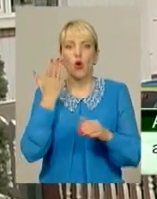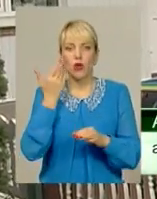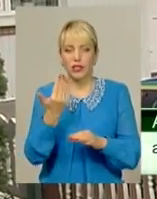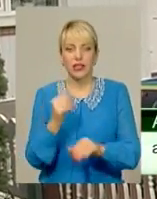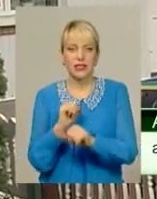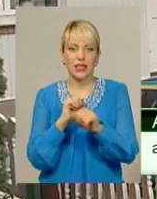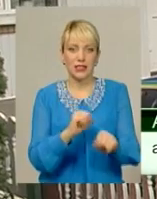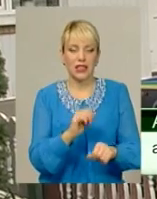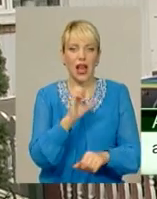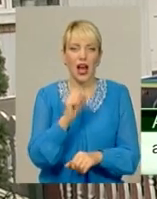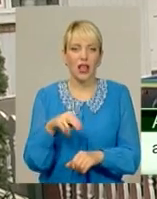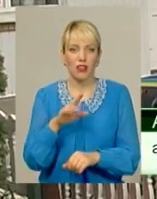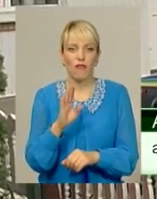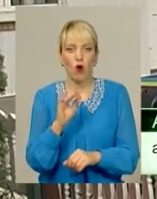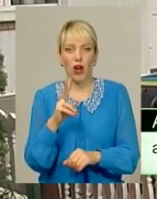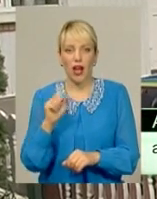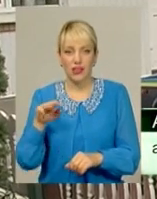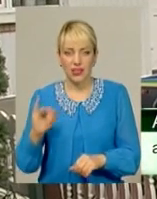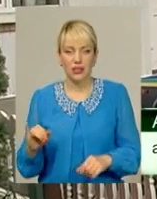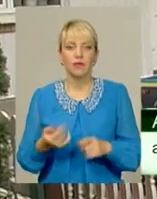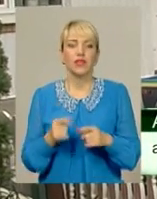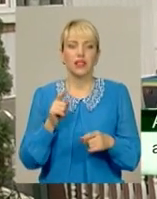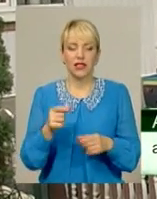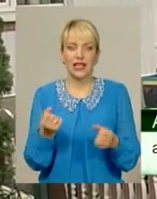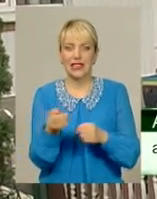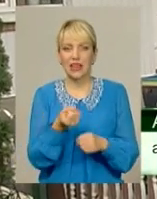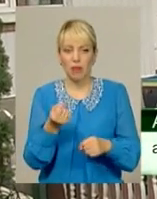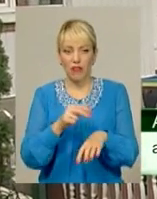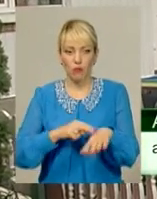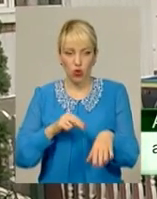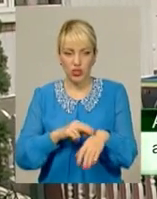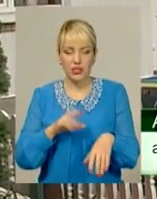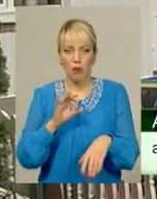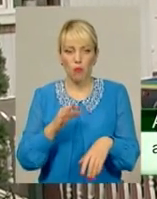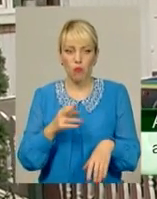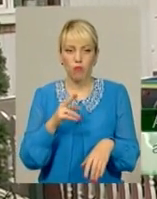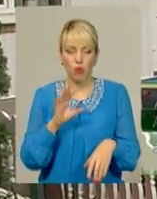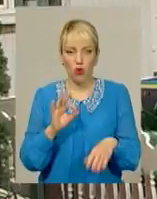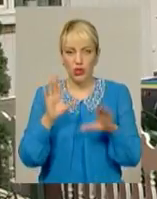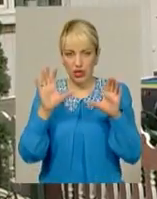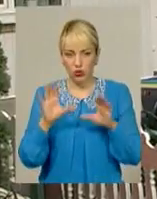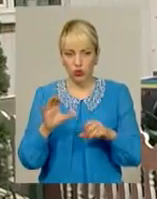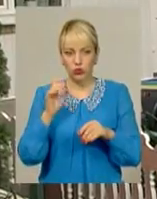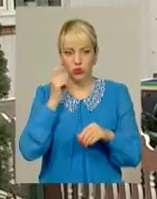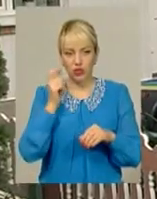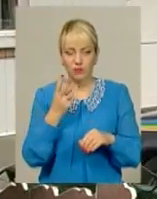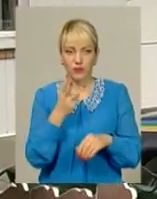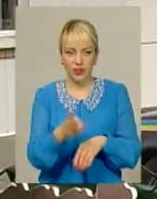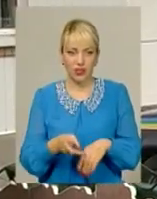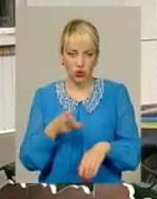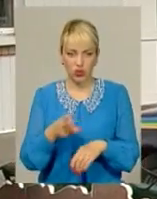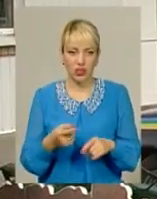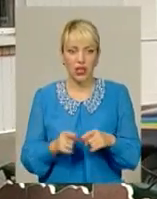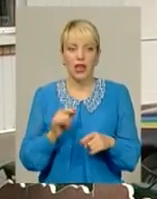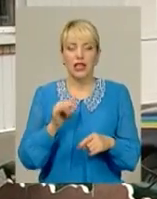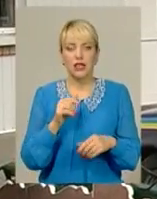мирної акції протесту, тримали в відділі поліції, понад встановлені Кодексом України про адмінправопорушення, три години. Про